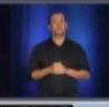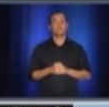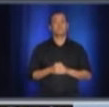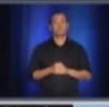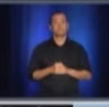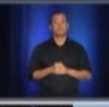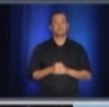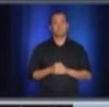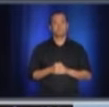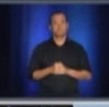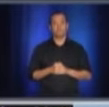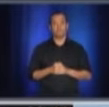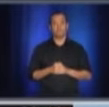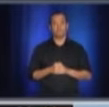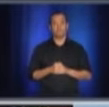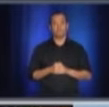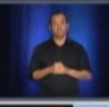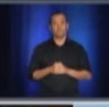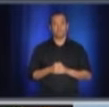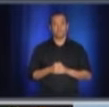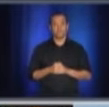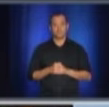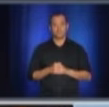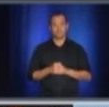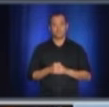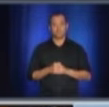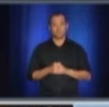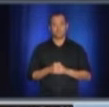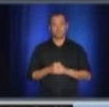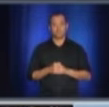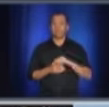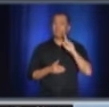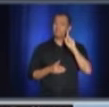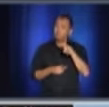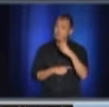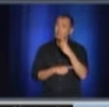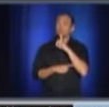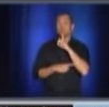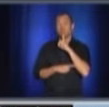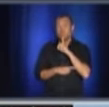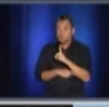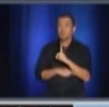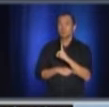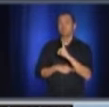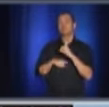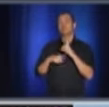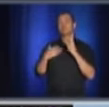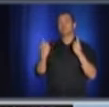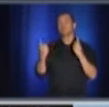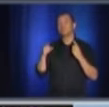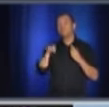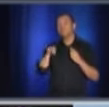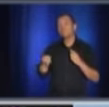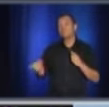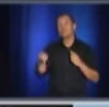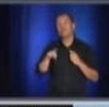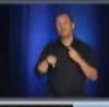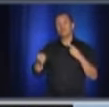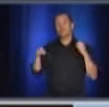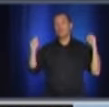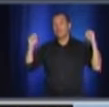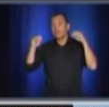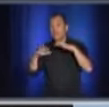qu'il va falloir qu'on s'assure que les rassemblements